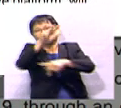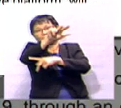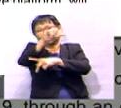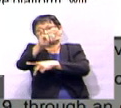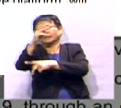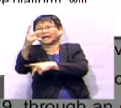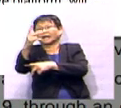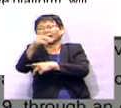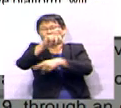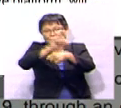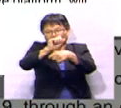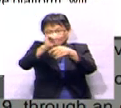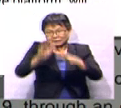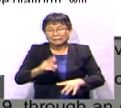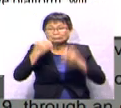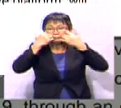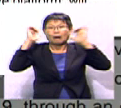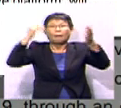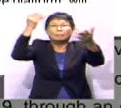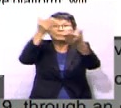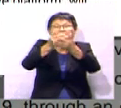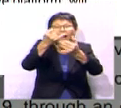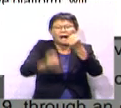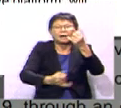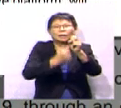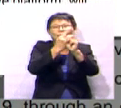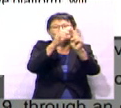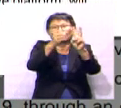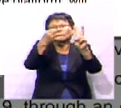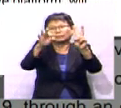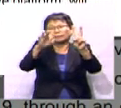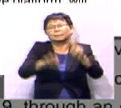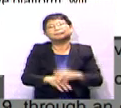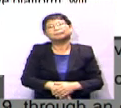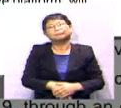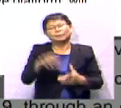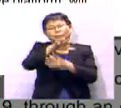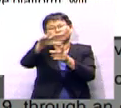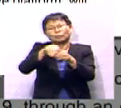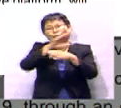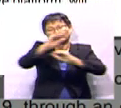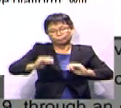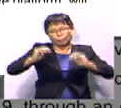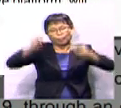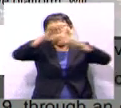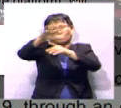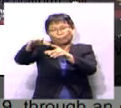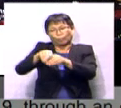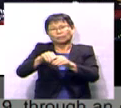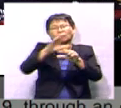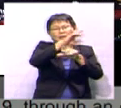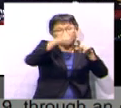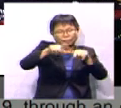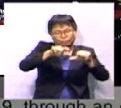,000 orang tenaga kerja terlatih menjelang akhir 2019. Ia merangkumi semua peringkat dan kategori dengan